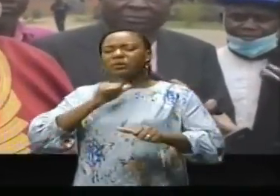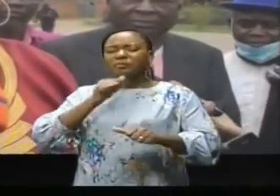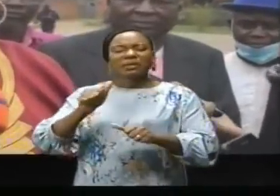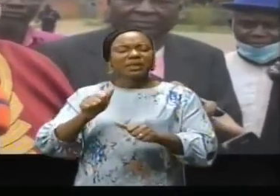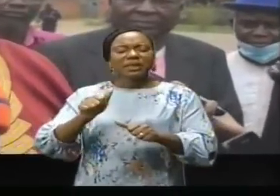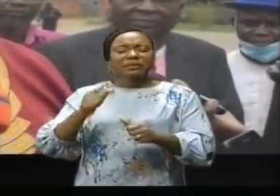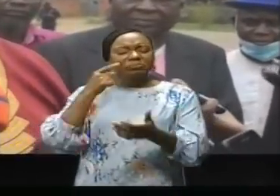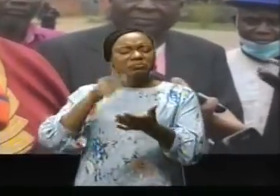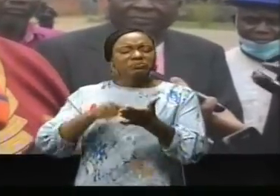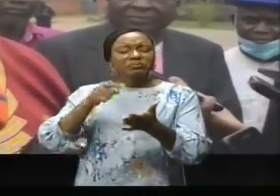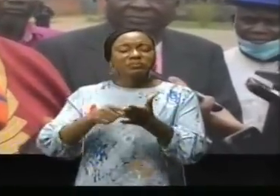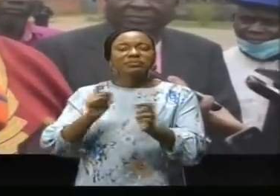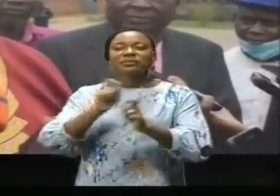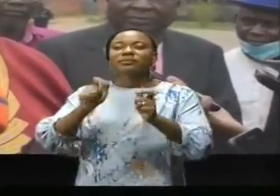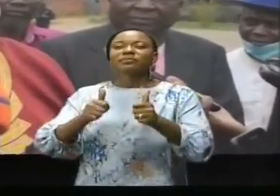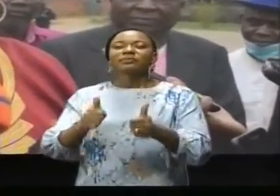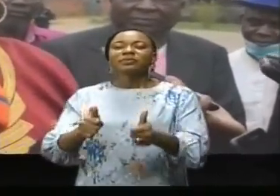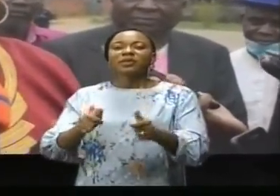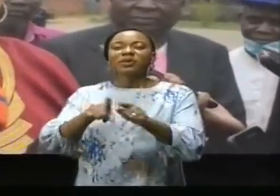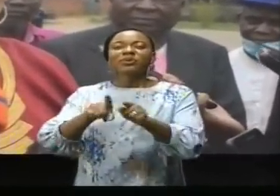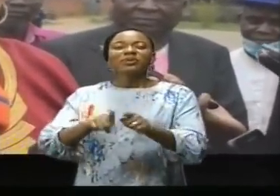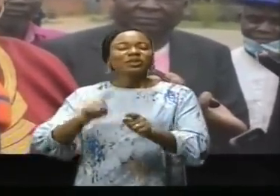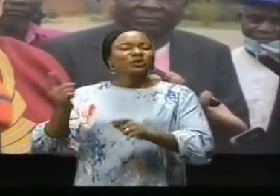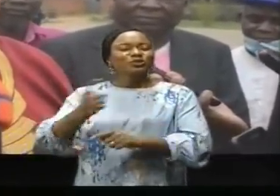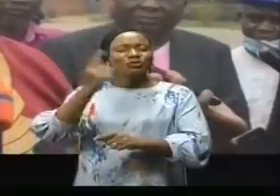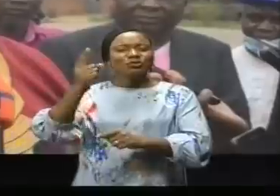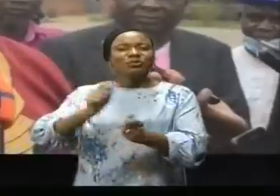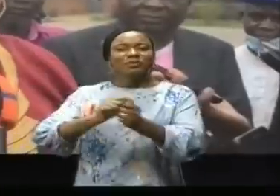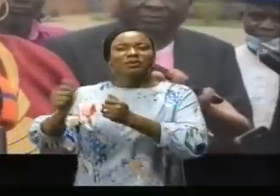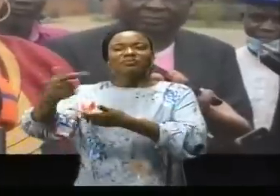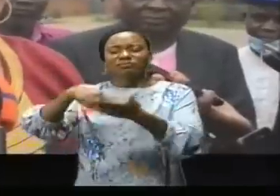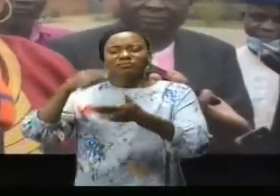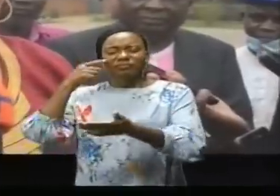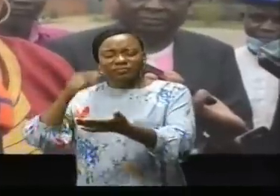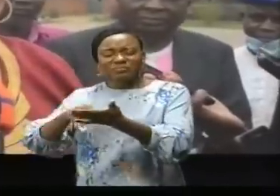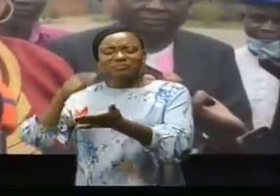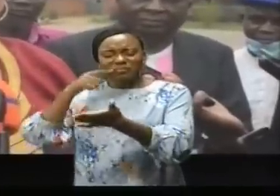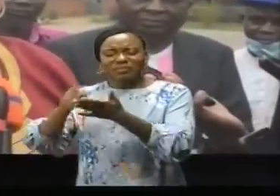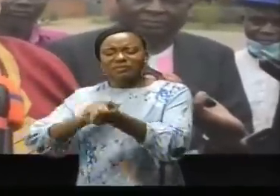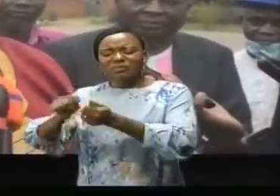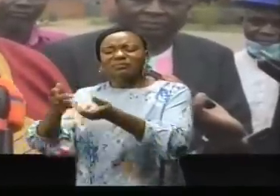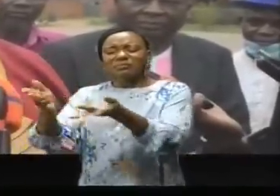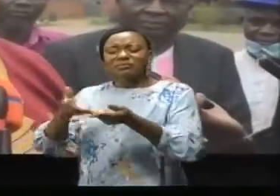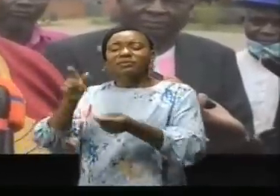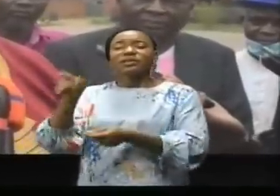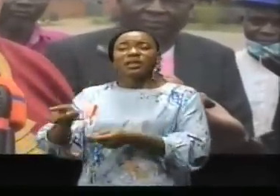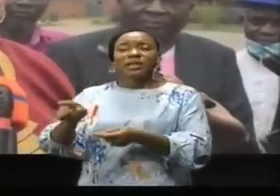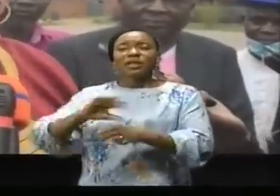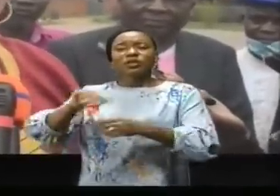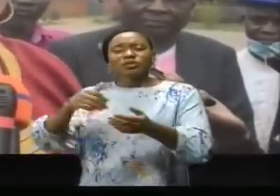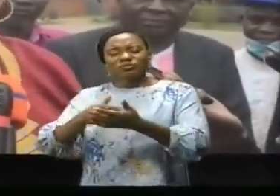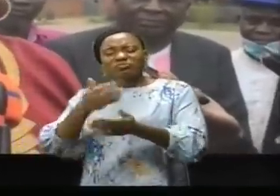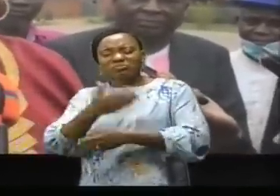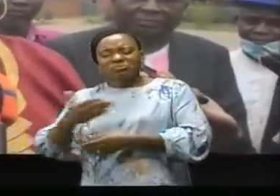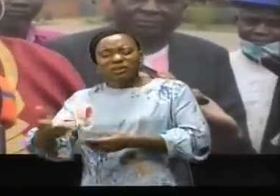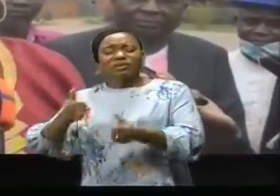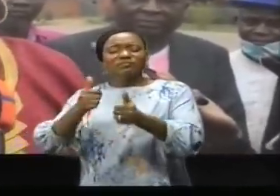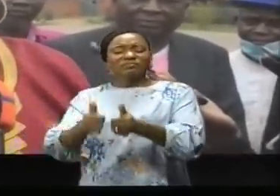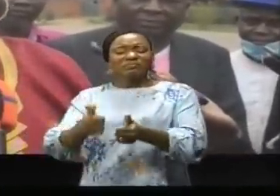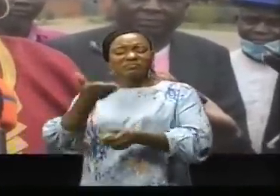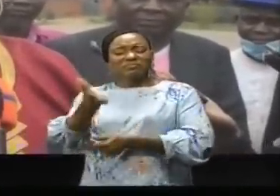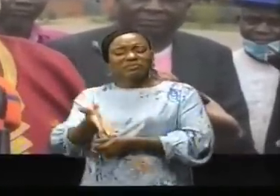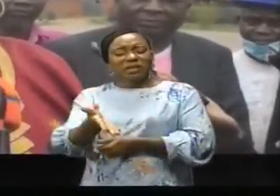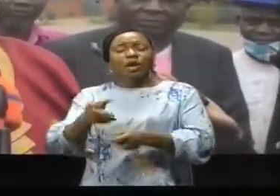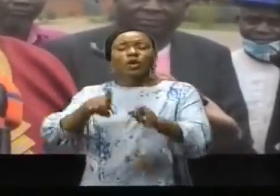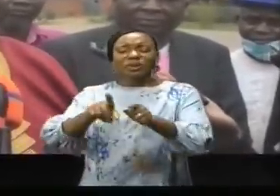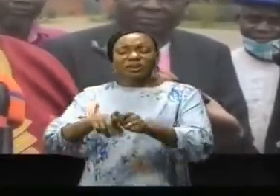très bonnes, donc c'est impératif que je sois toujours partie pour venir constater ce qui se passe sur place. Est-ce que tous les éléments sont au point ? Est-ce